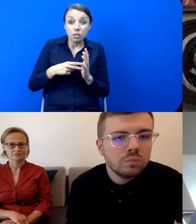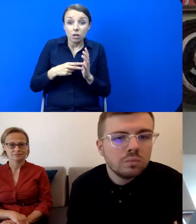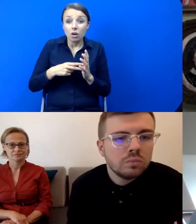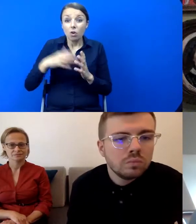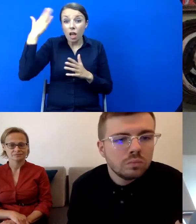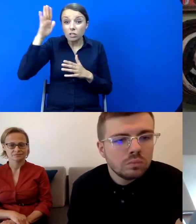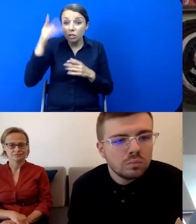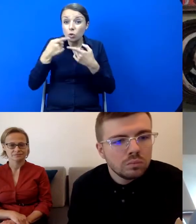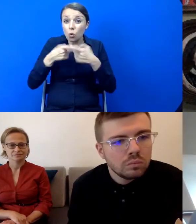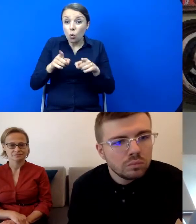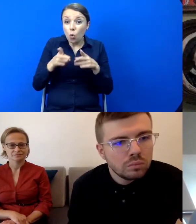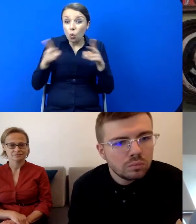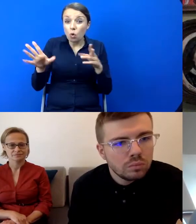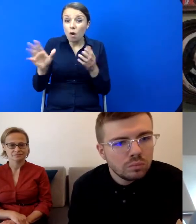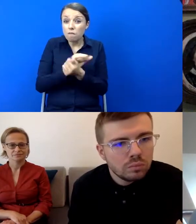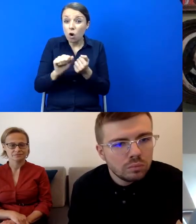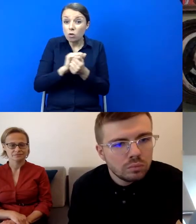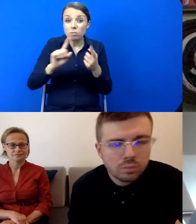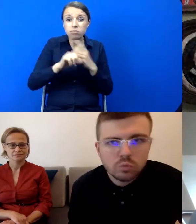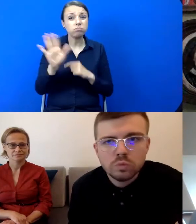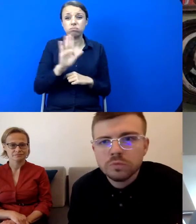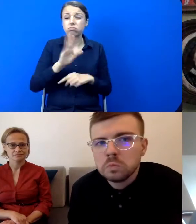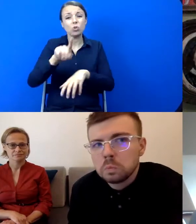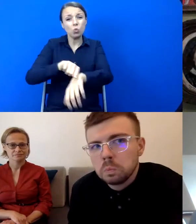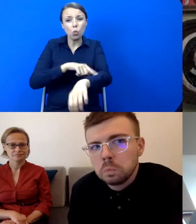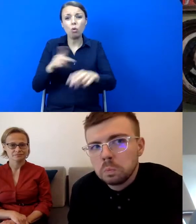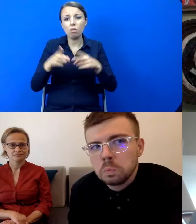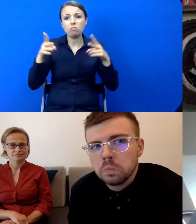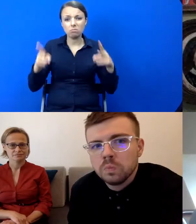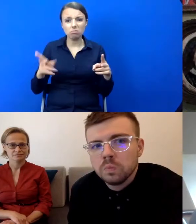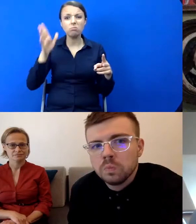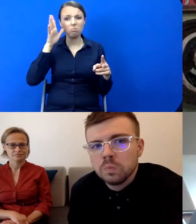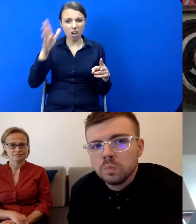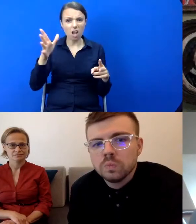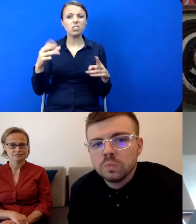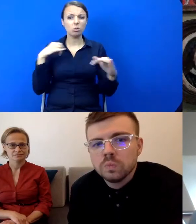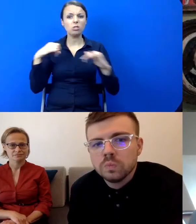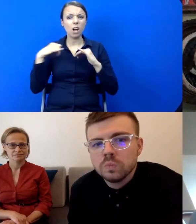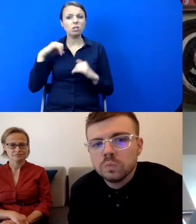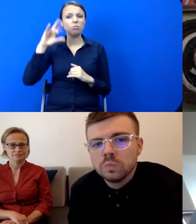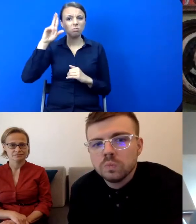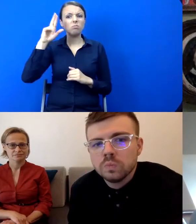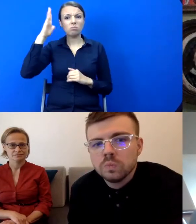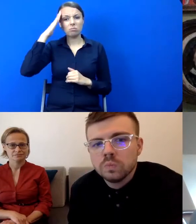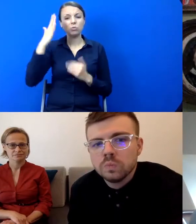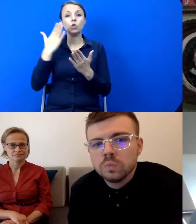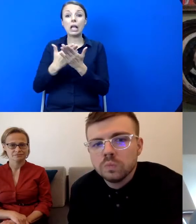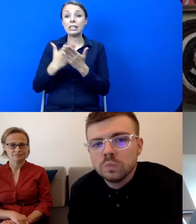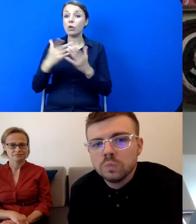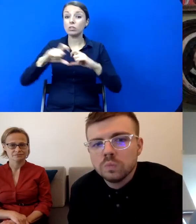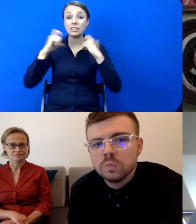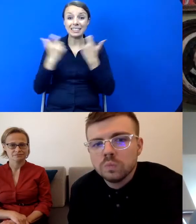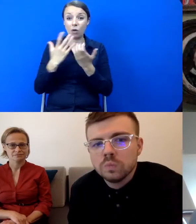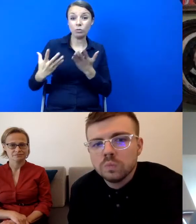krótki odcinek historii. związku z tym zbiory zostały, całe zbiory Towarzystwa Zachęce Sztuk Pięknych zostały